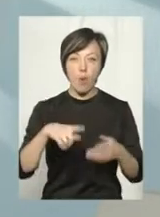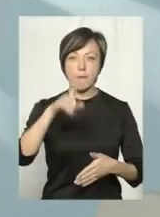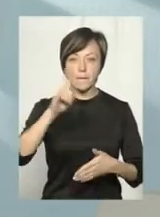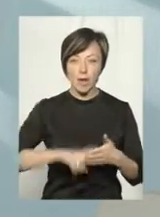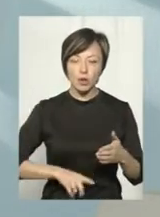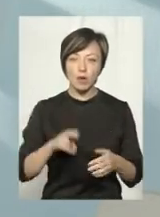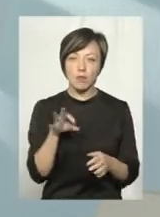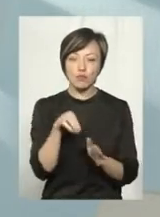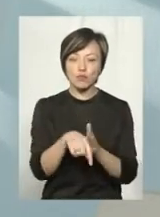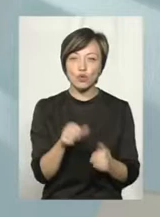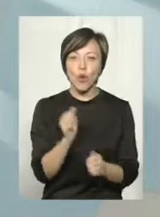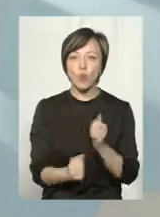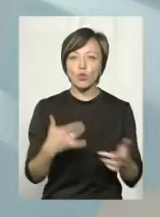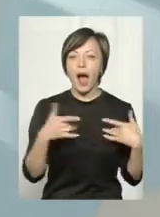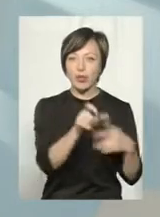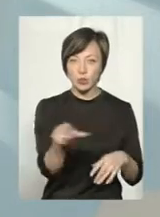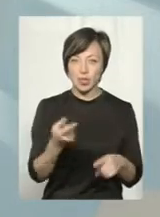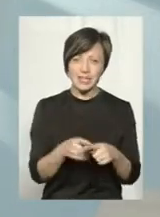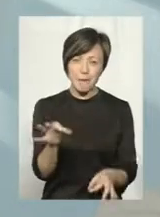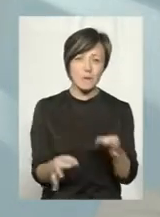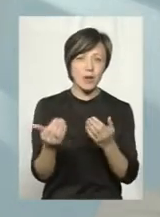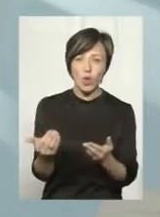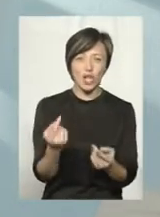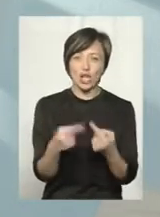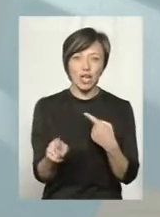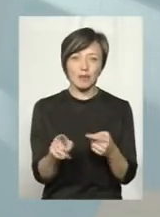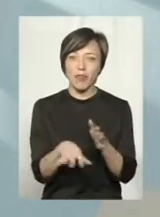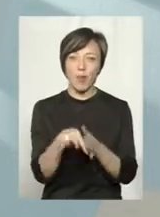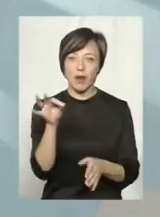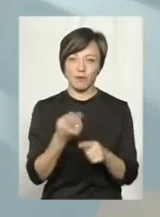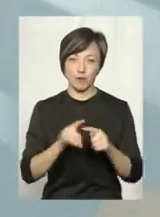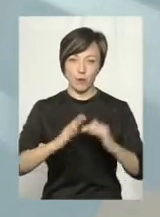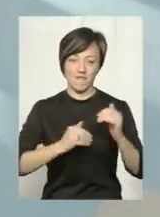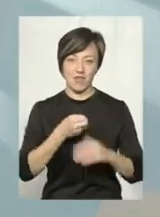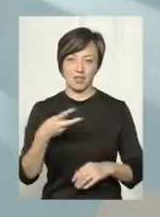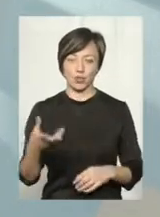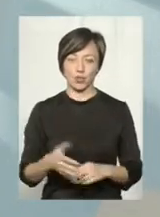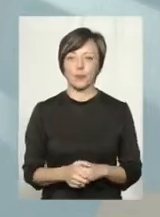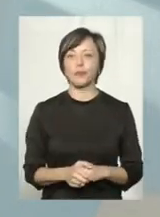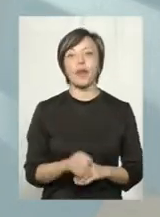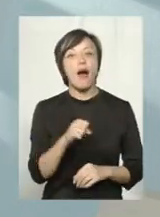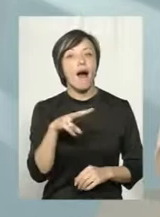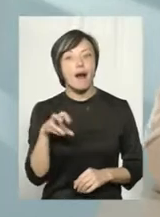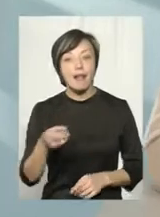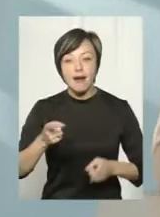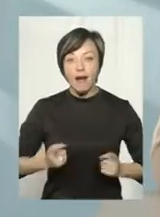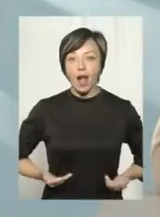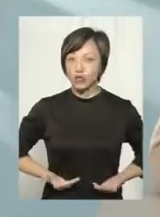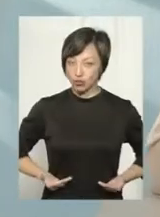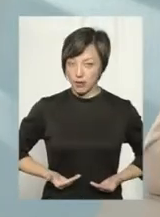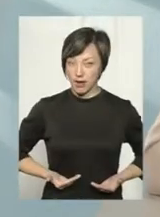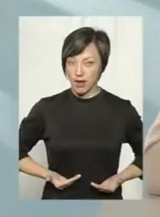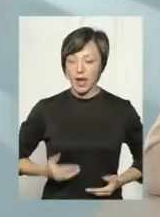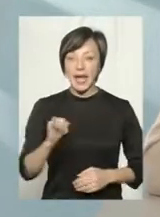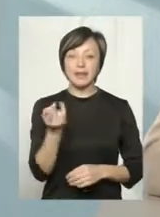по суті кожного актора. Це природнє, інакше б він не обирав цю професію. Але реалії життя